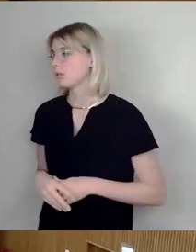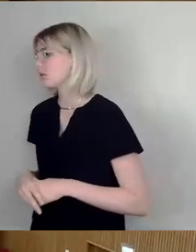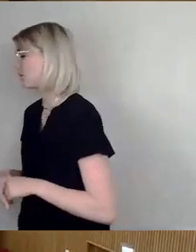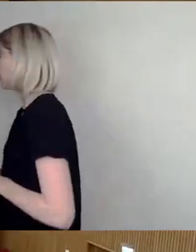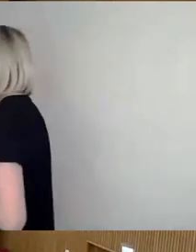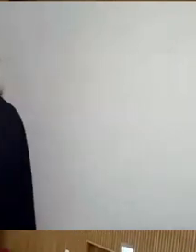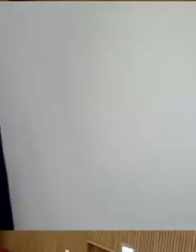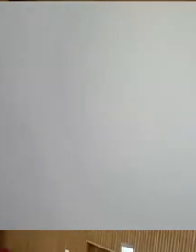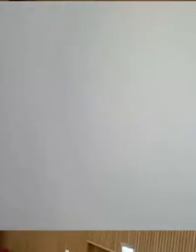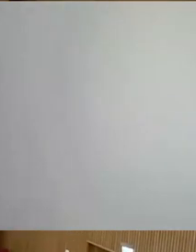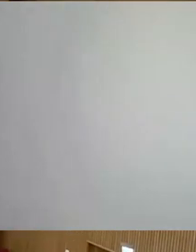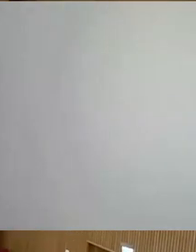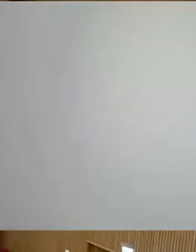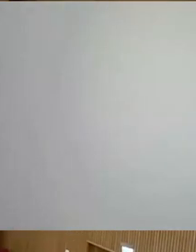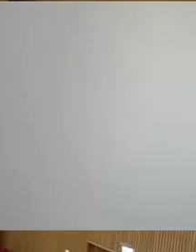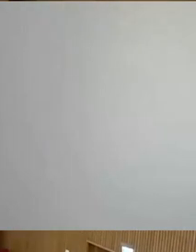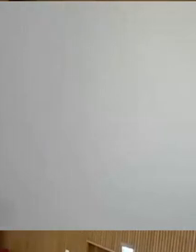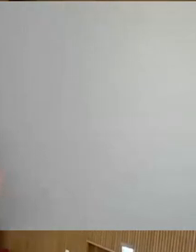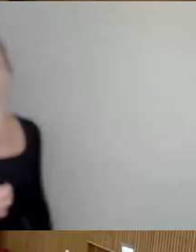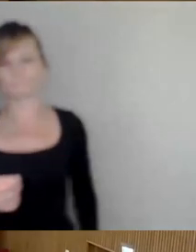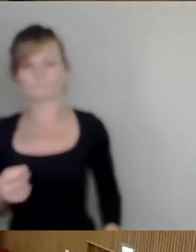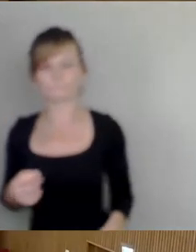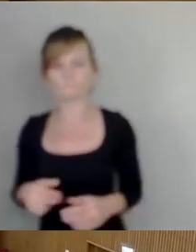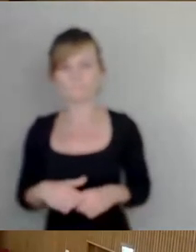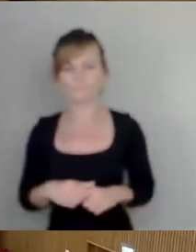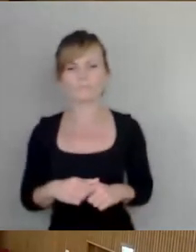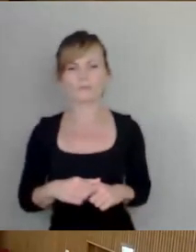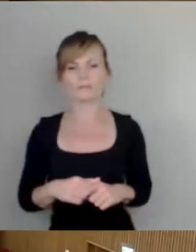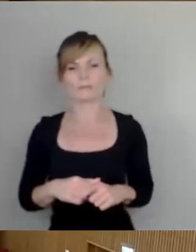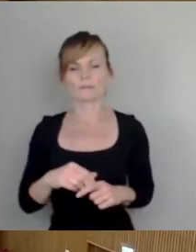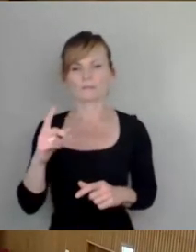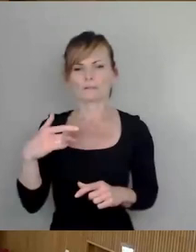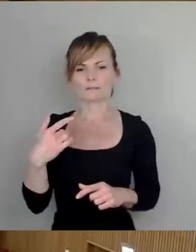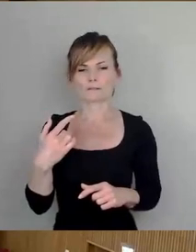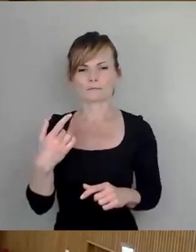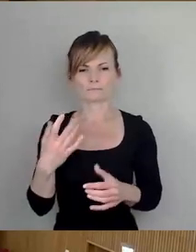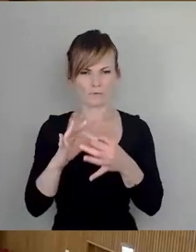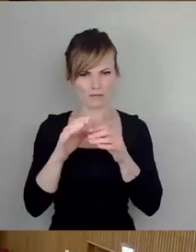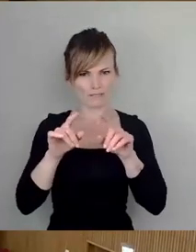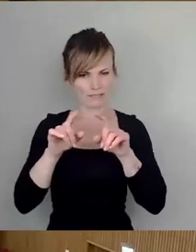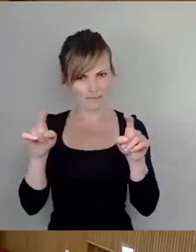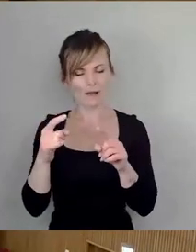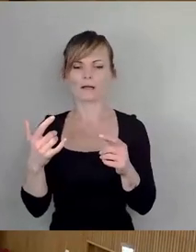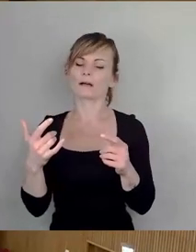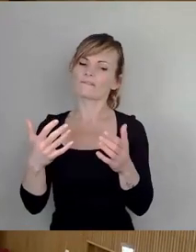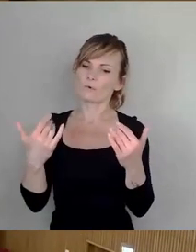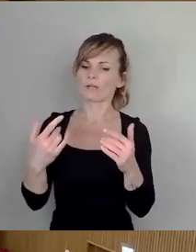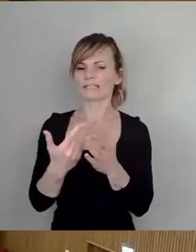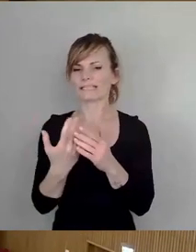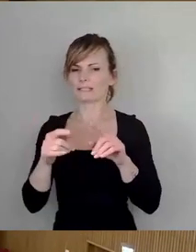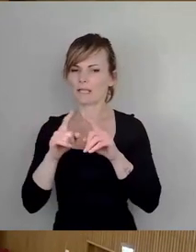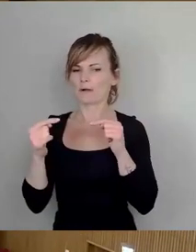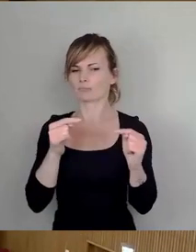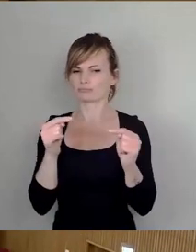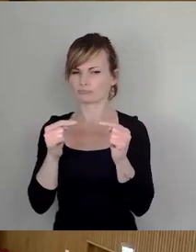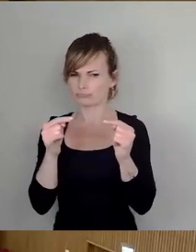Redner, die uns, glaube ich, ermahnt haben, was die Auseinandersetzung angeht, die immer notwendig ist. Aber ich würde mal bitten,